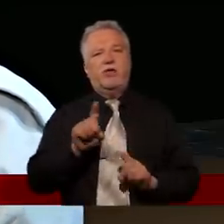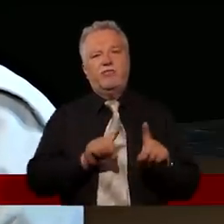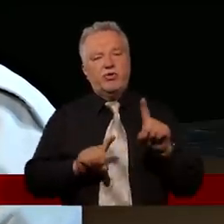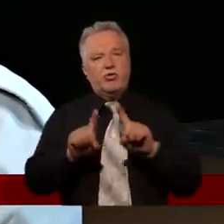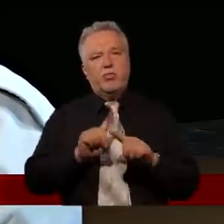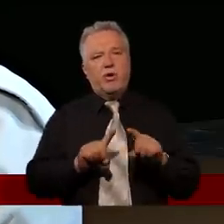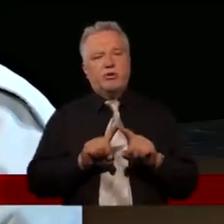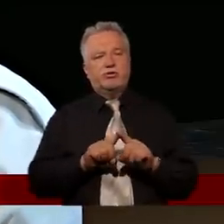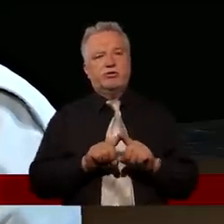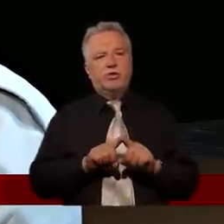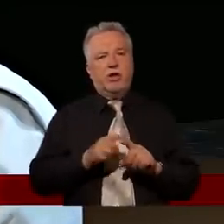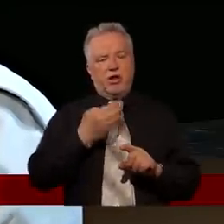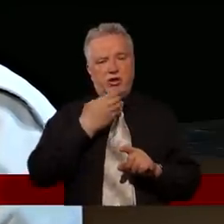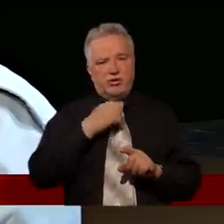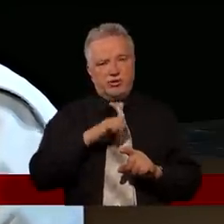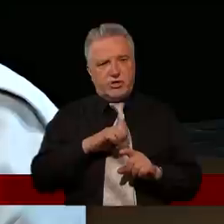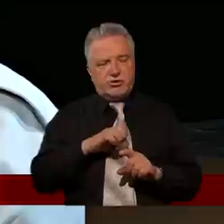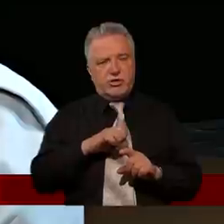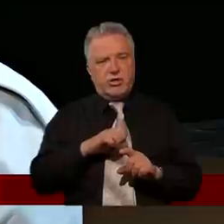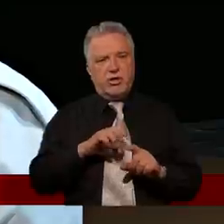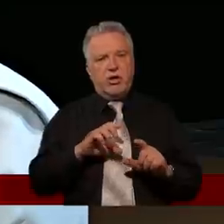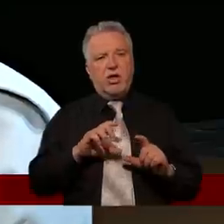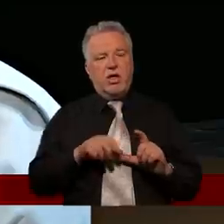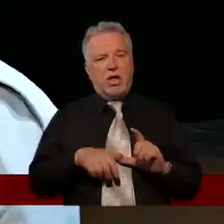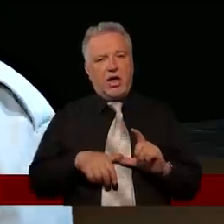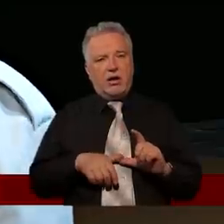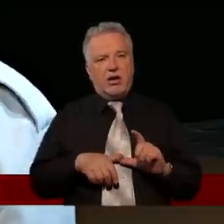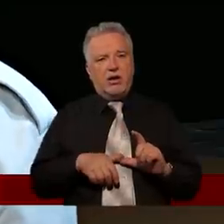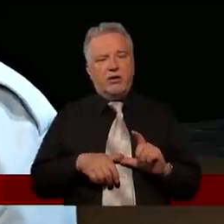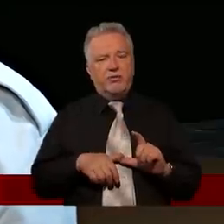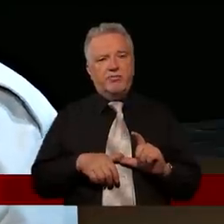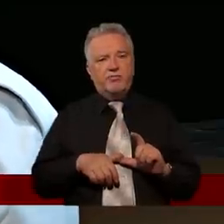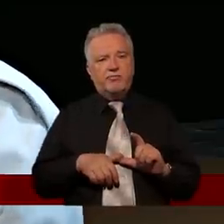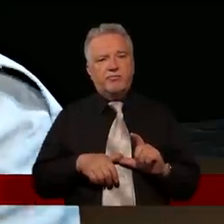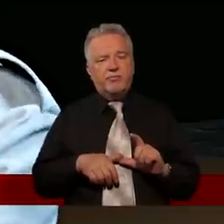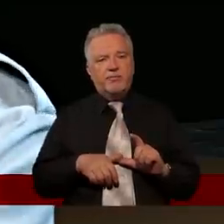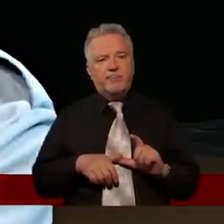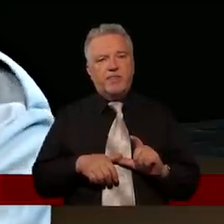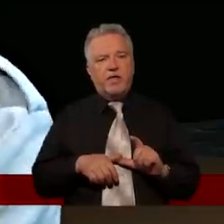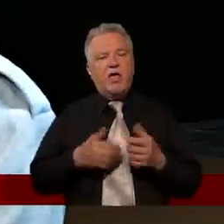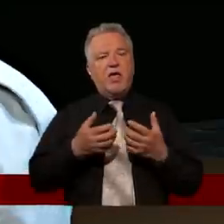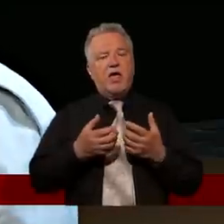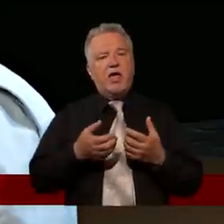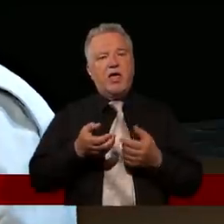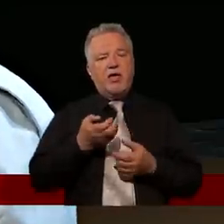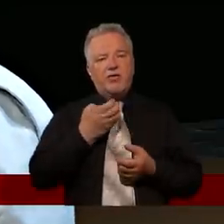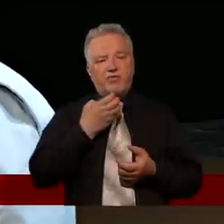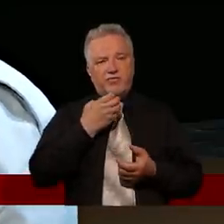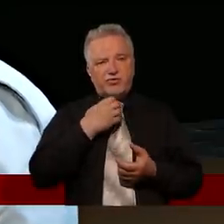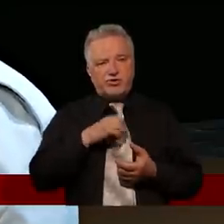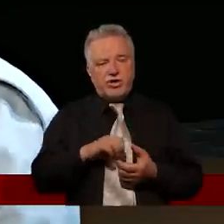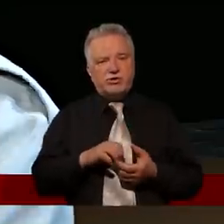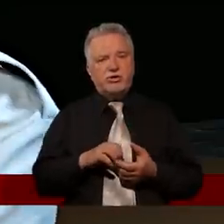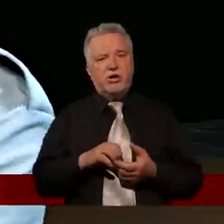wytłumaczyć, jeszcze zanim on się sam zacznie tłumaczyć, ale najpierw mówię, zanim cię, jak to się mówię, potępię w moim, tak jak dokonam oceny, która by cię